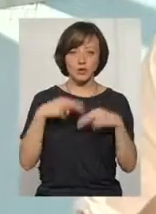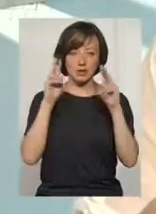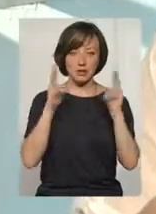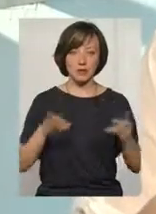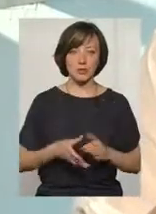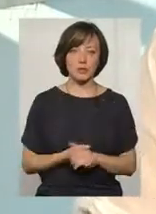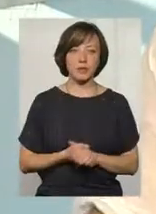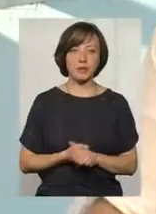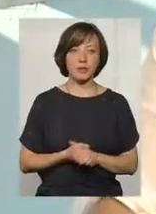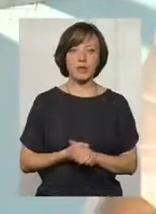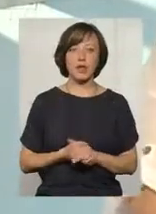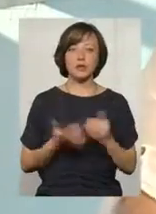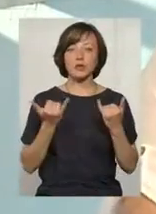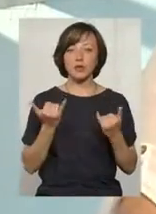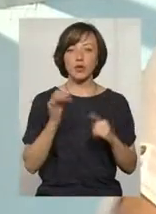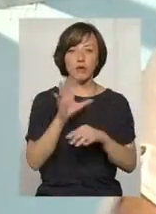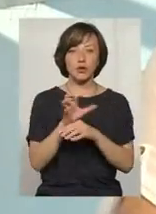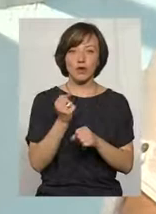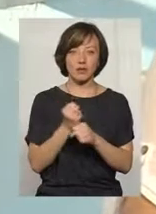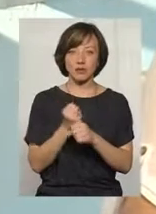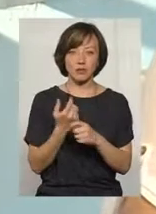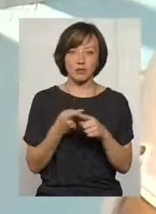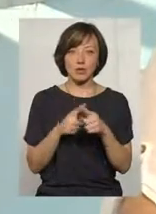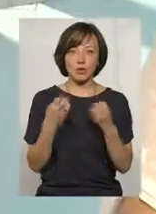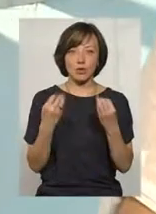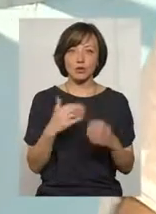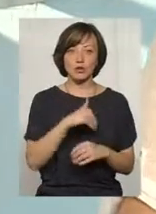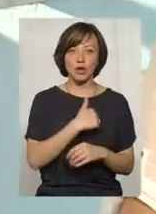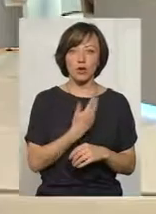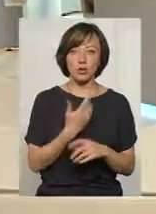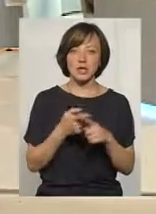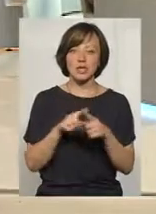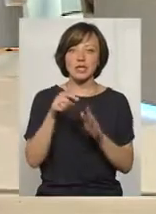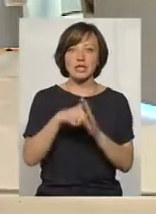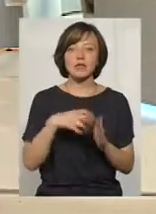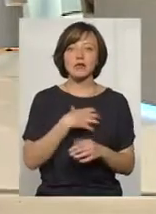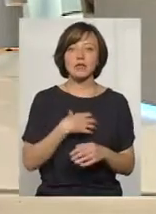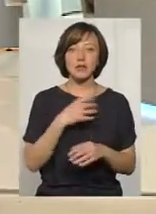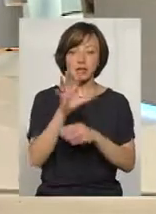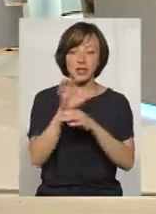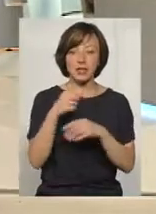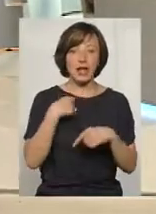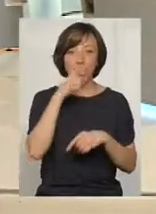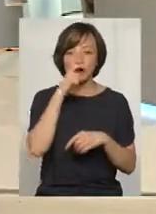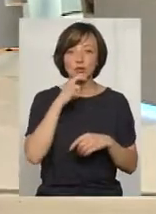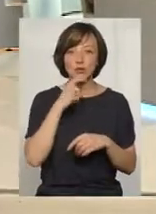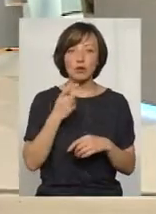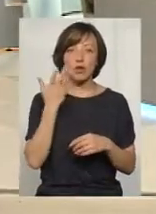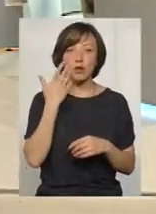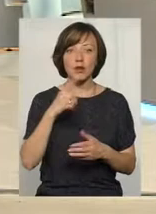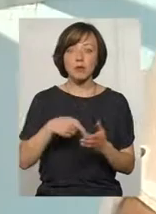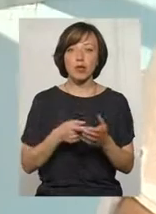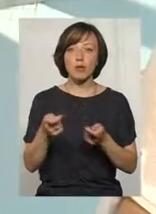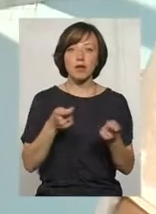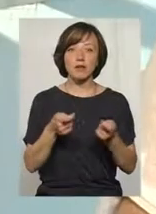я вже не знаю. Але вже сьогодні фотографії ви не зробите. Це просто, якщо хтось захоче той символ Хмельницького зняти, і я не розумію, коли міське управління